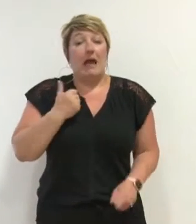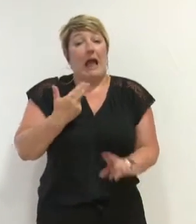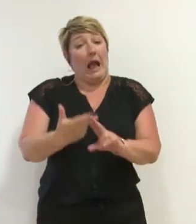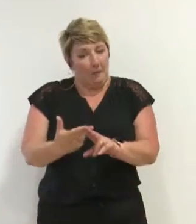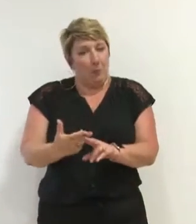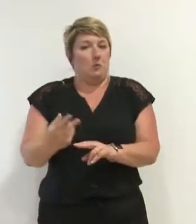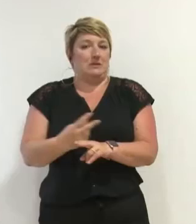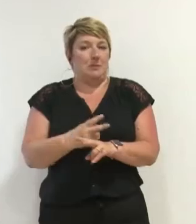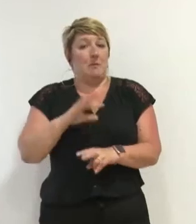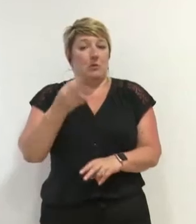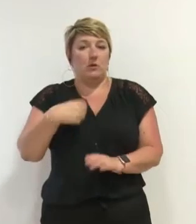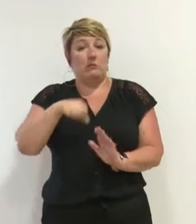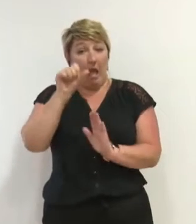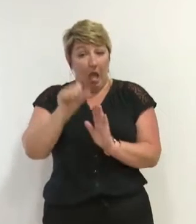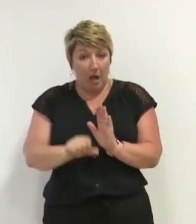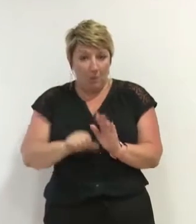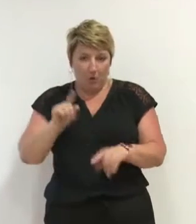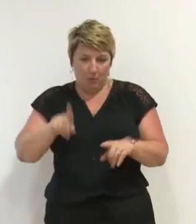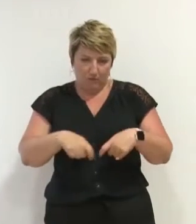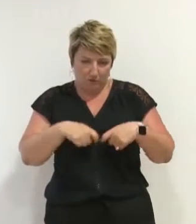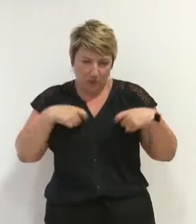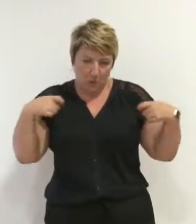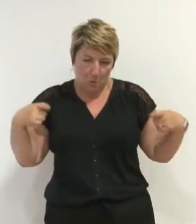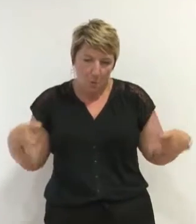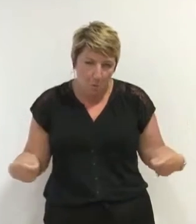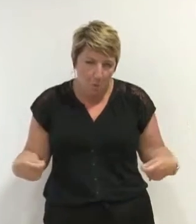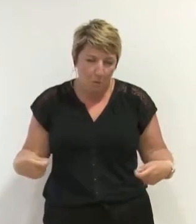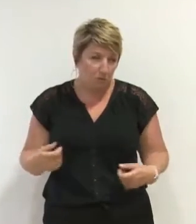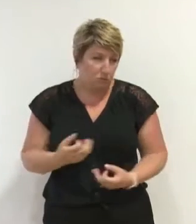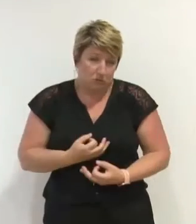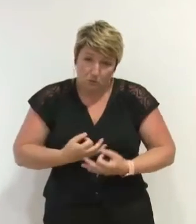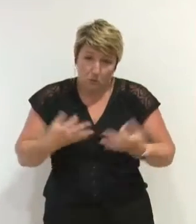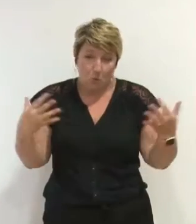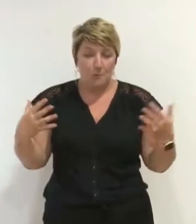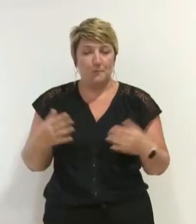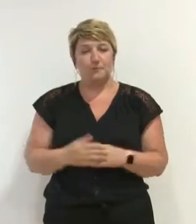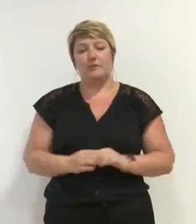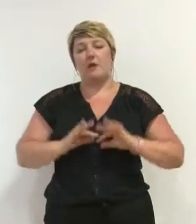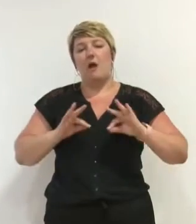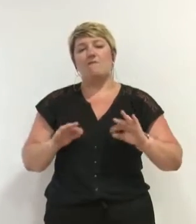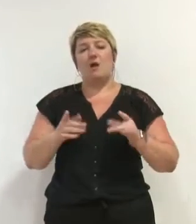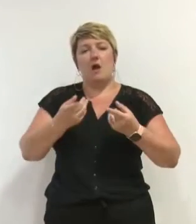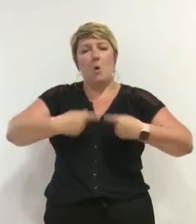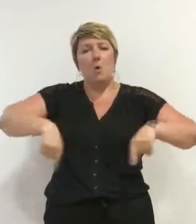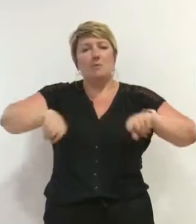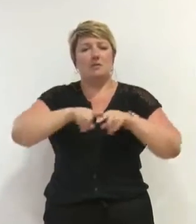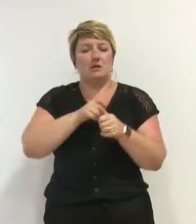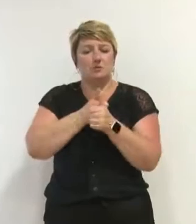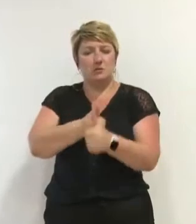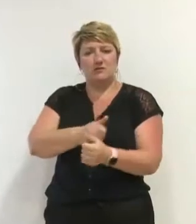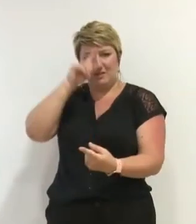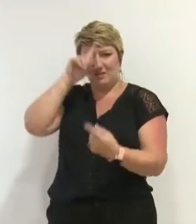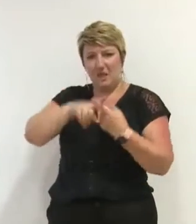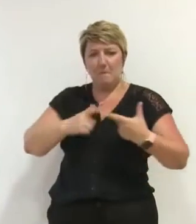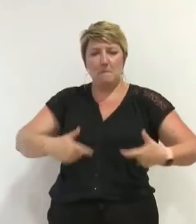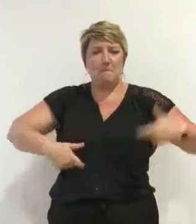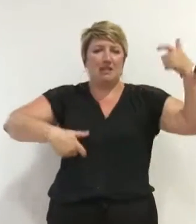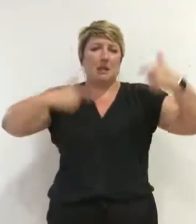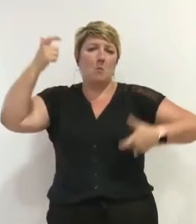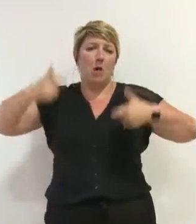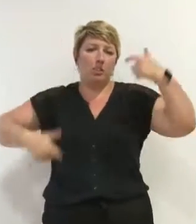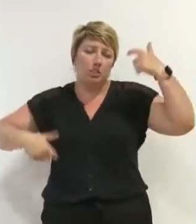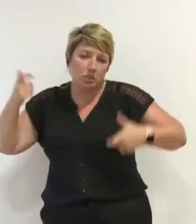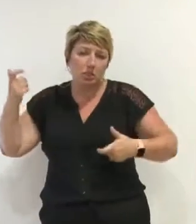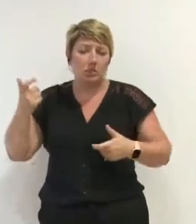mais dans certains cas, un mois, c'est très long. En ce qui concerne la mise en place d'un comité de suivi du patrimoine ouvert aux oppositions